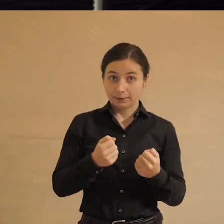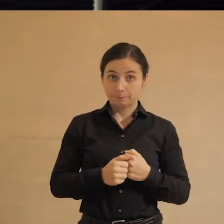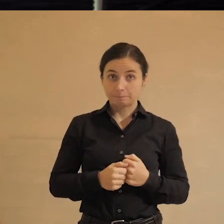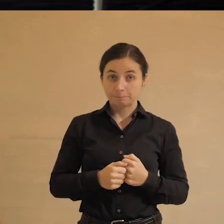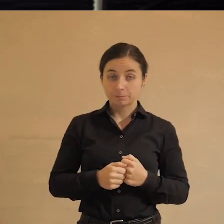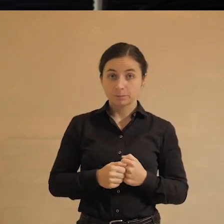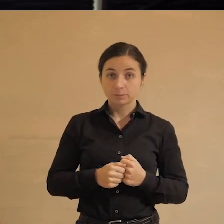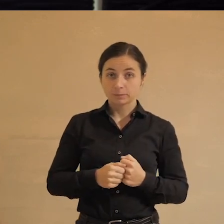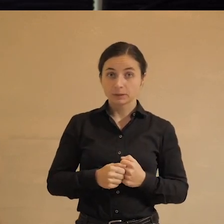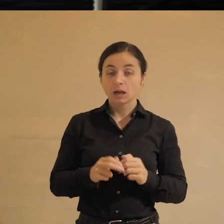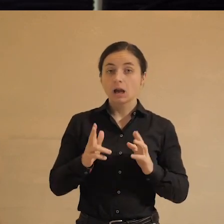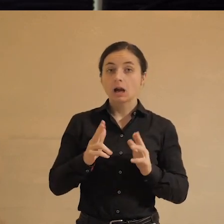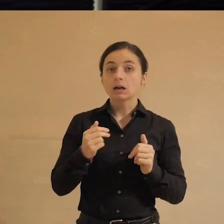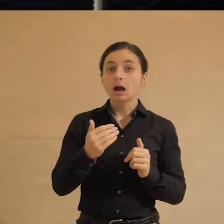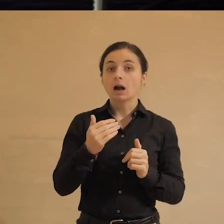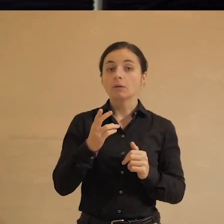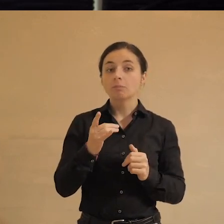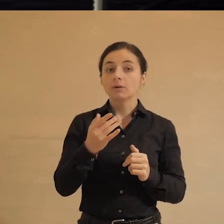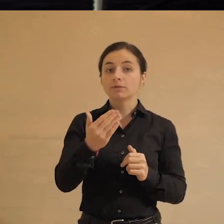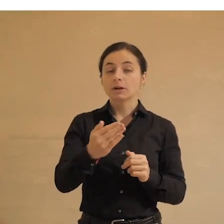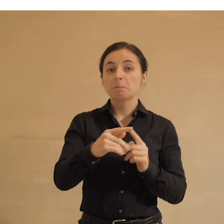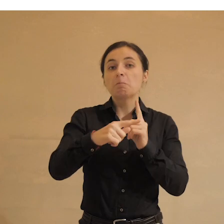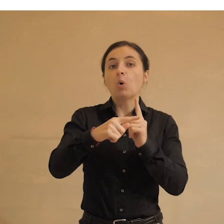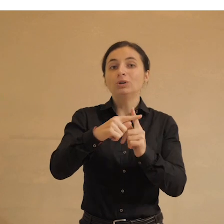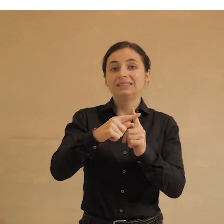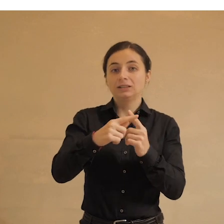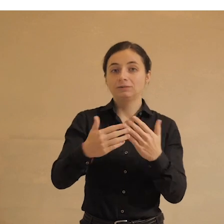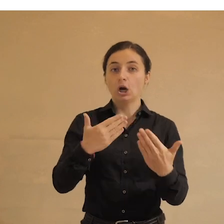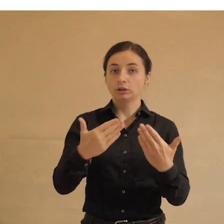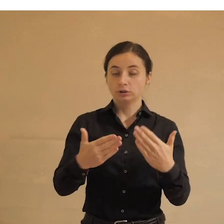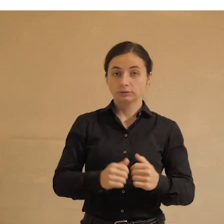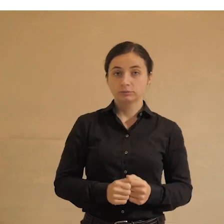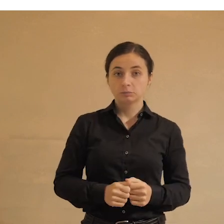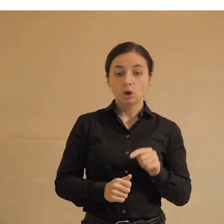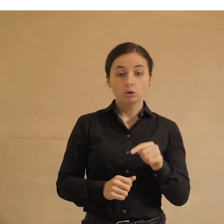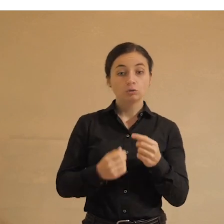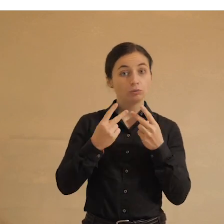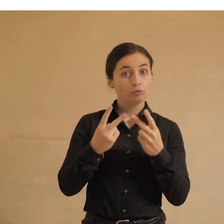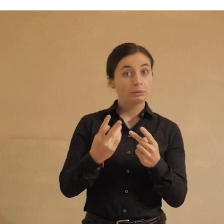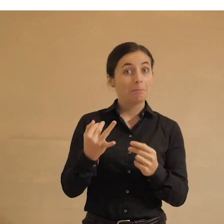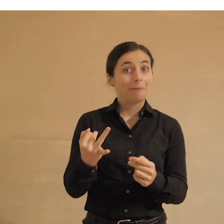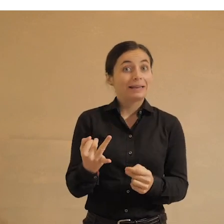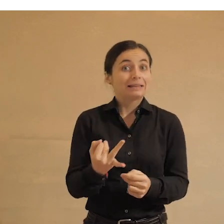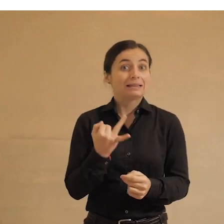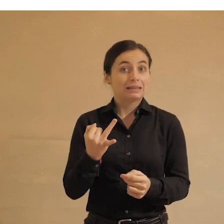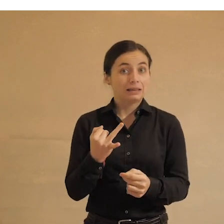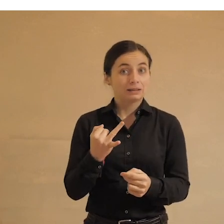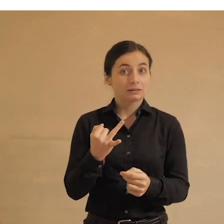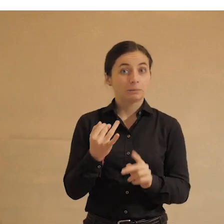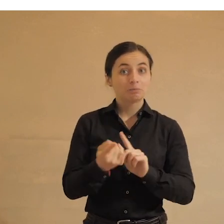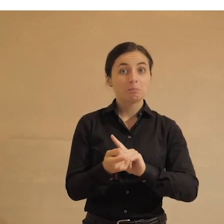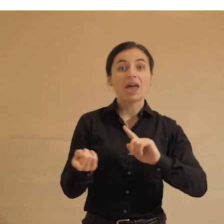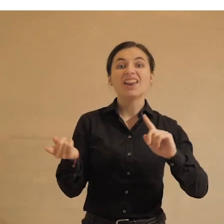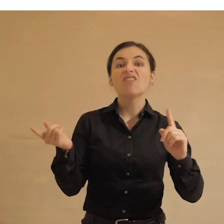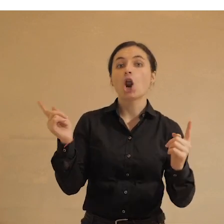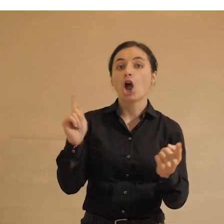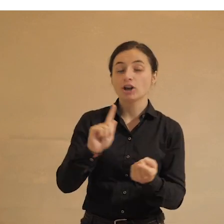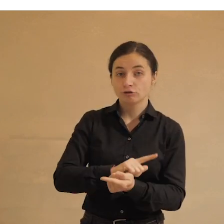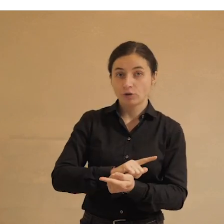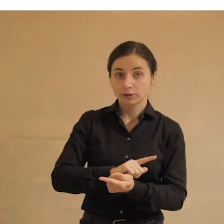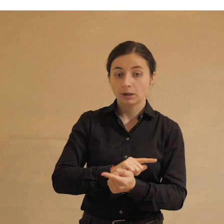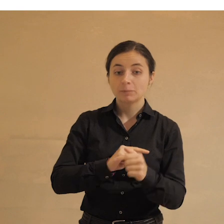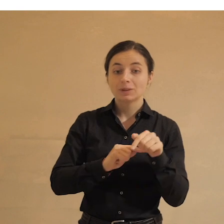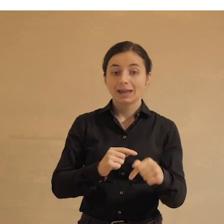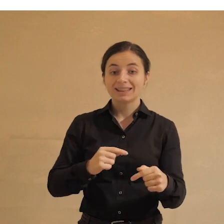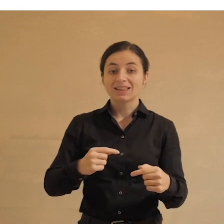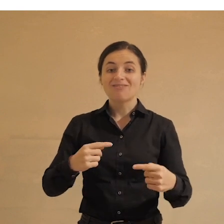насколько вы позитивно к этому бы отнеслись? Тут тоже мы видим интересное переворачивание вот